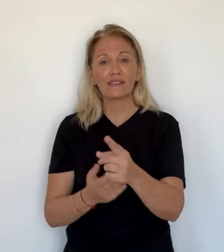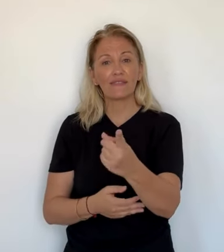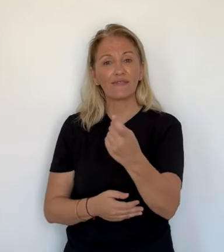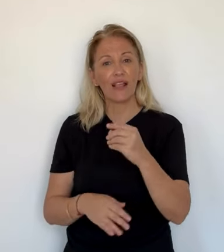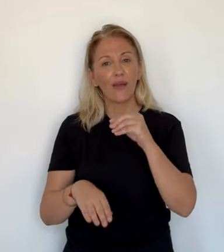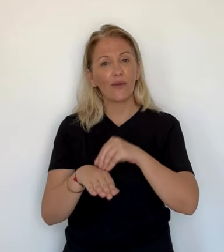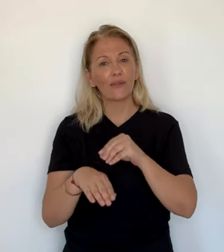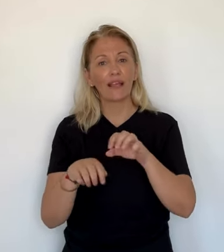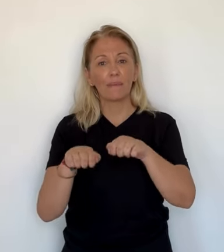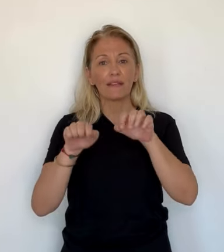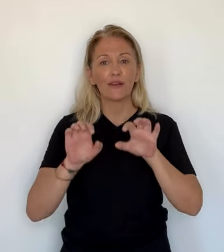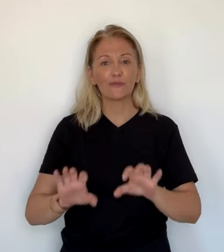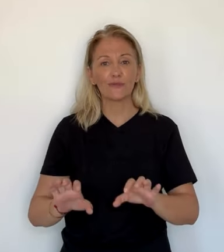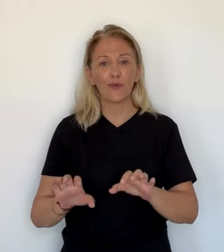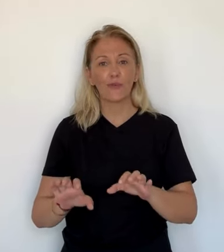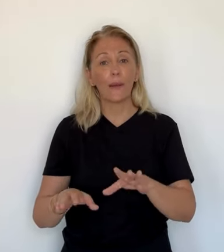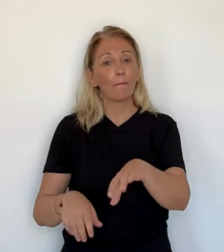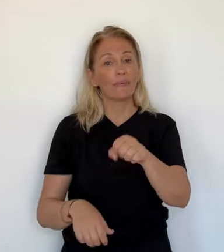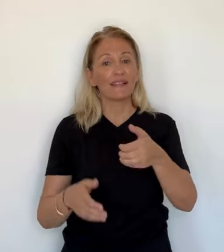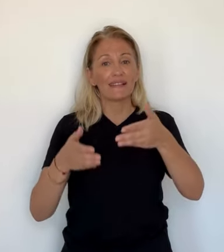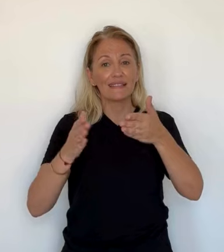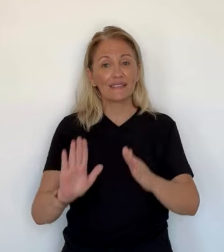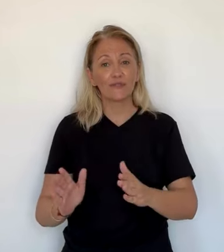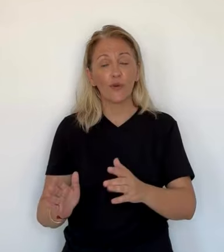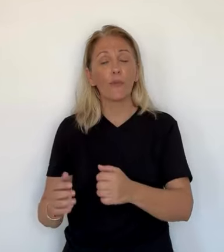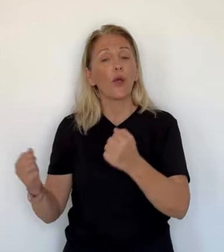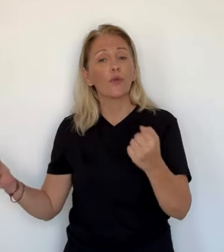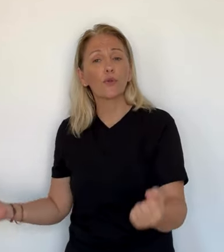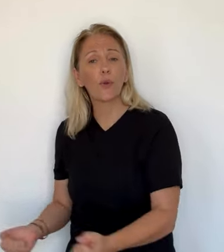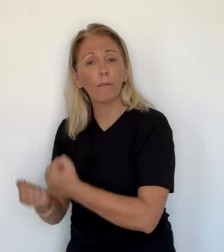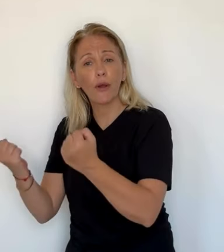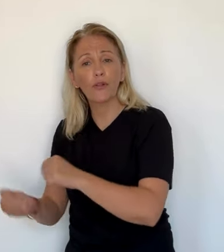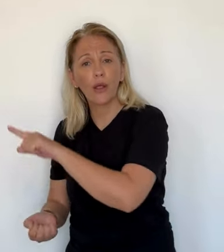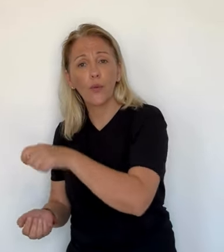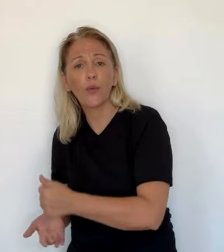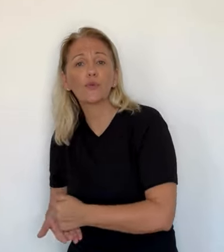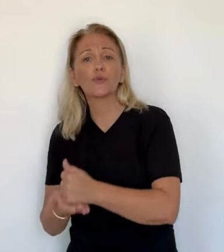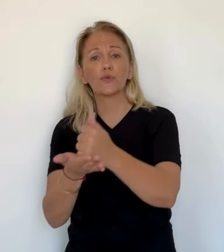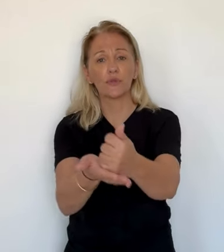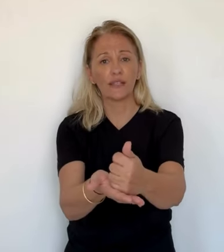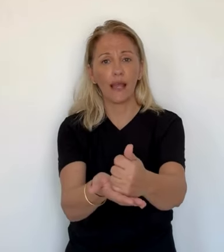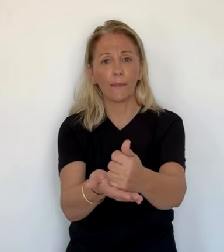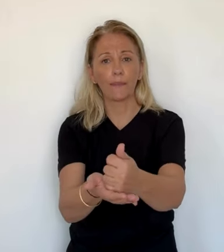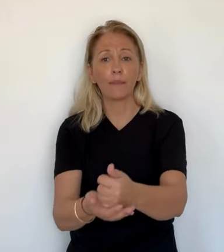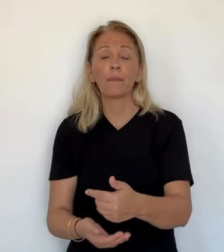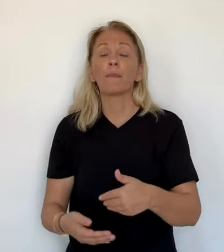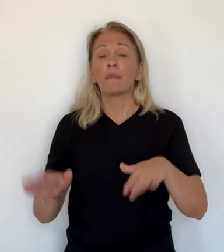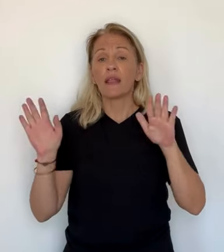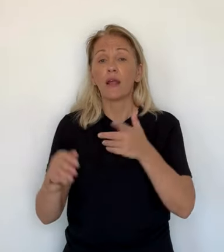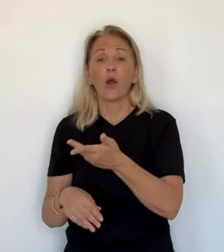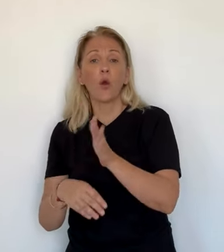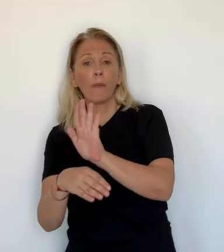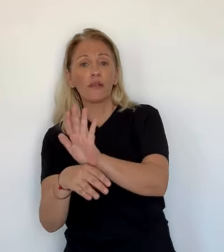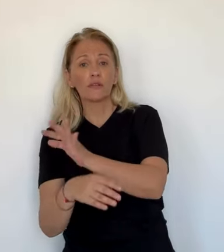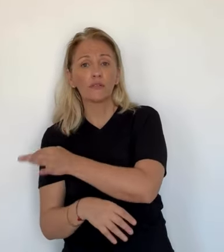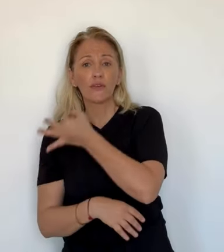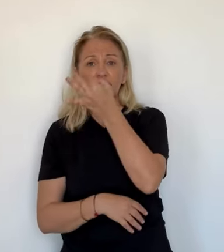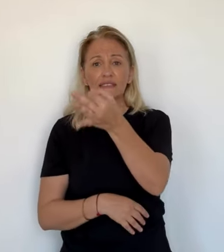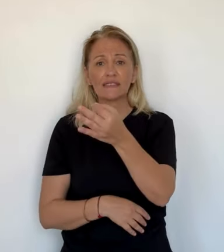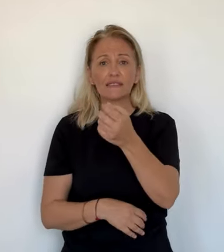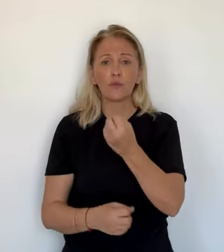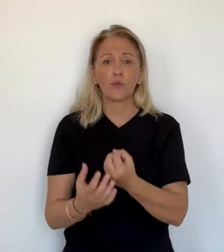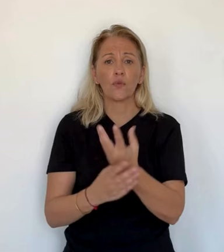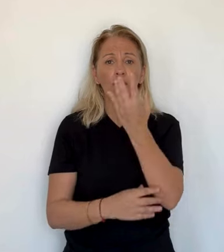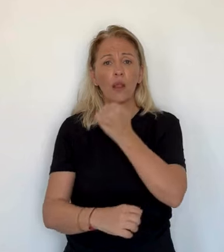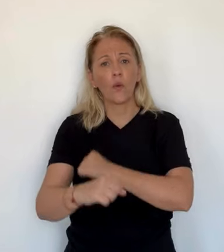défendue notamment par les socios. Leurs représentants reconnaissent que cette nouvelle organisation du stade va demander un peu de temps et beaucoup de